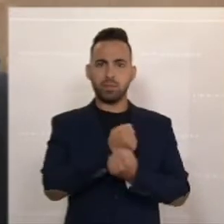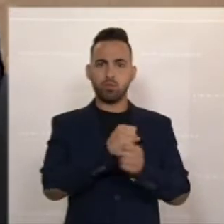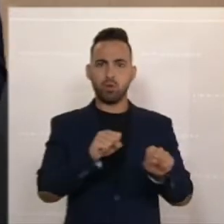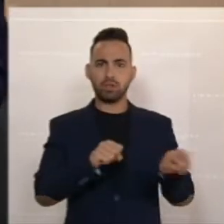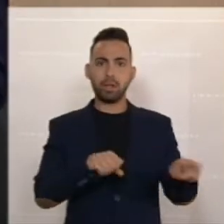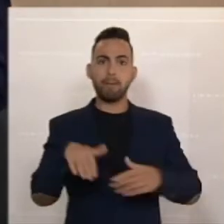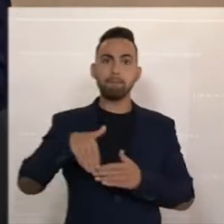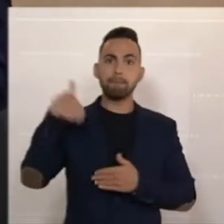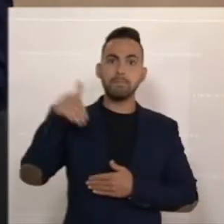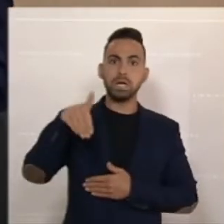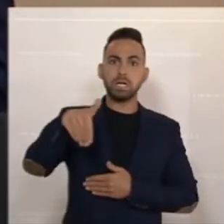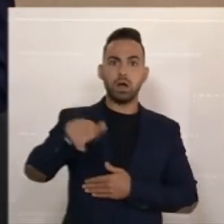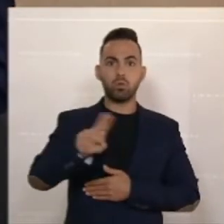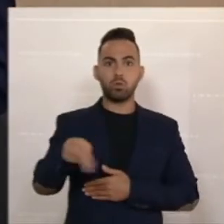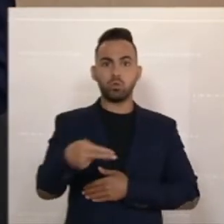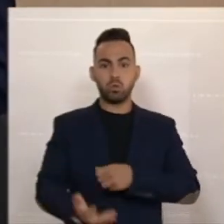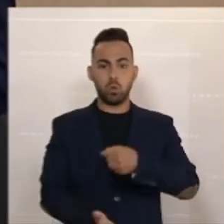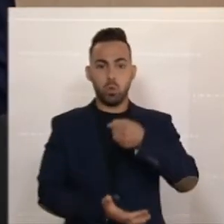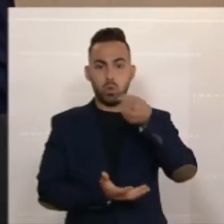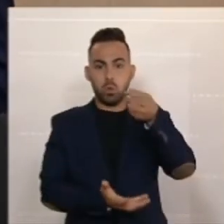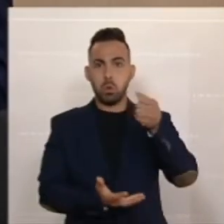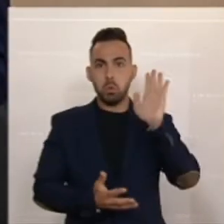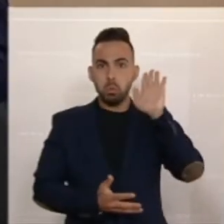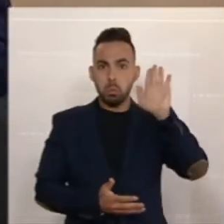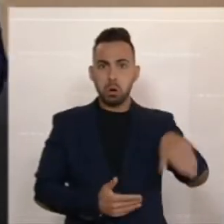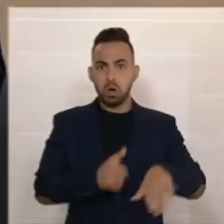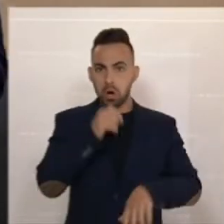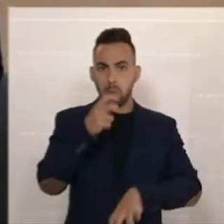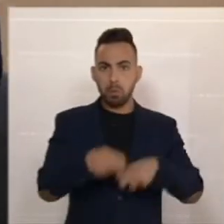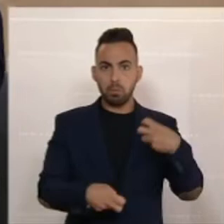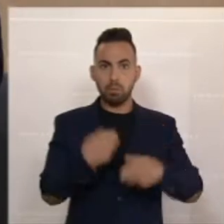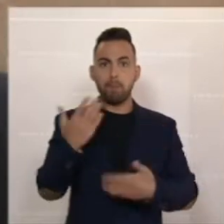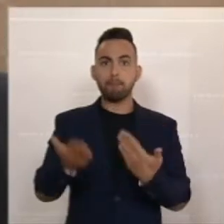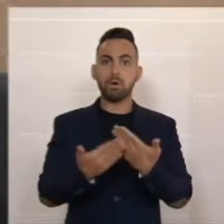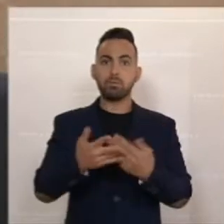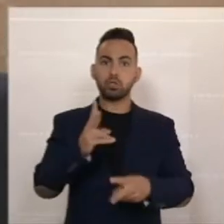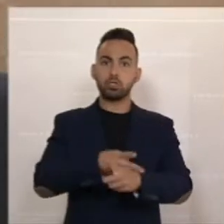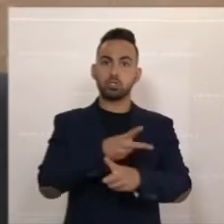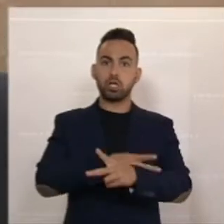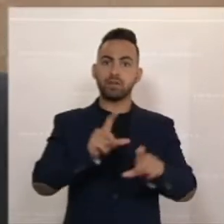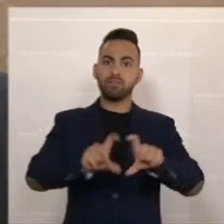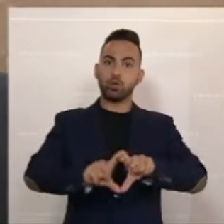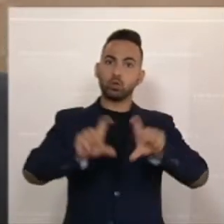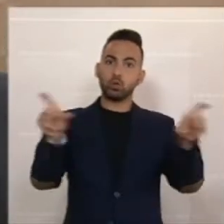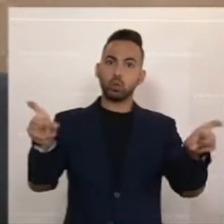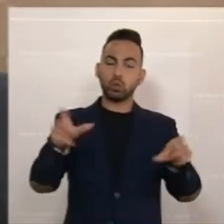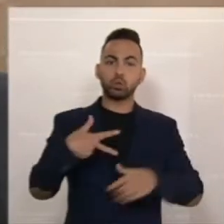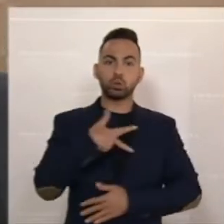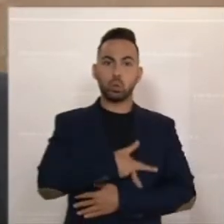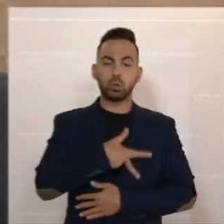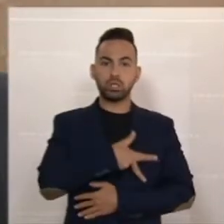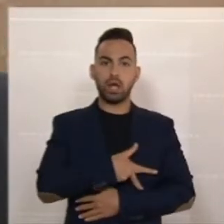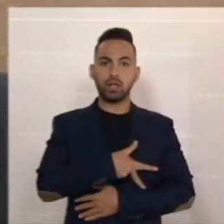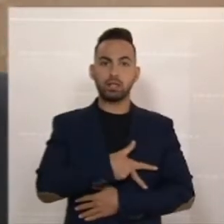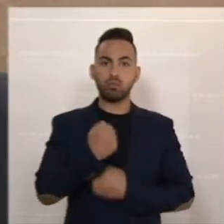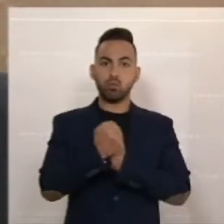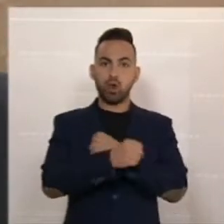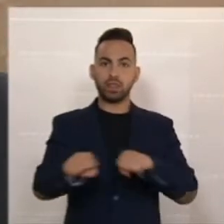Milliardenbeträgen keine große Problematik sieht, wenn man an die Staatsverschuldung denkt unter sozialdemokratischen Regierungen.